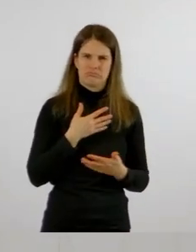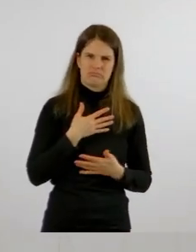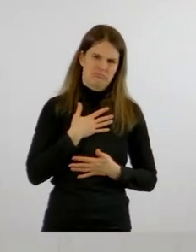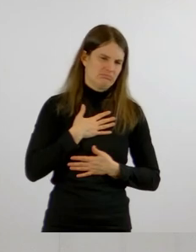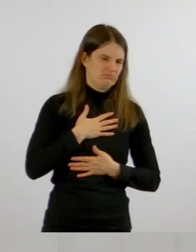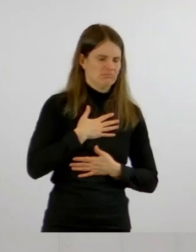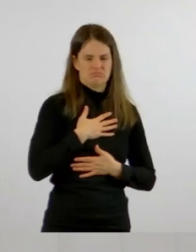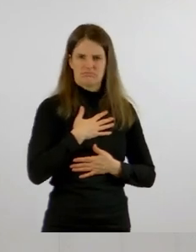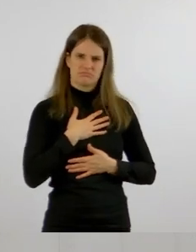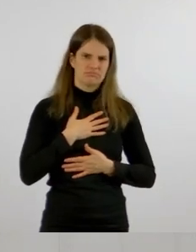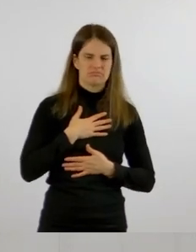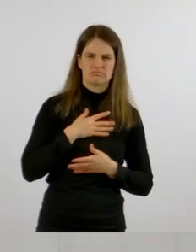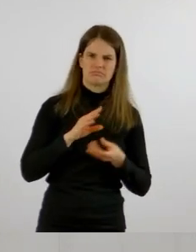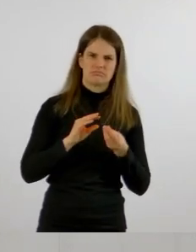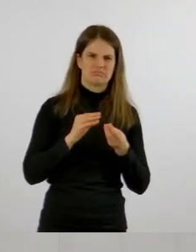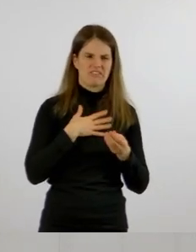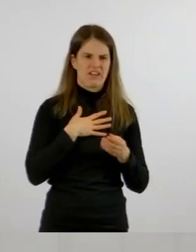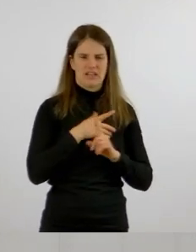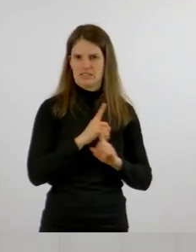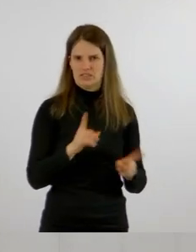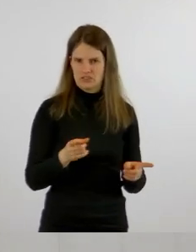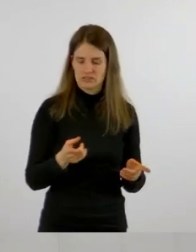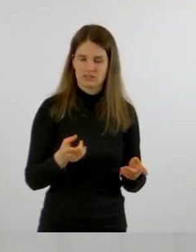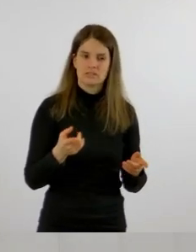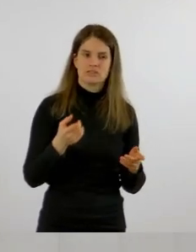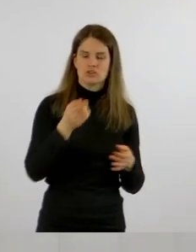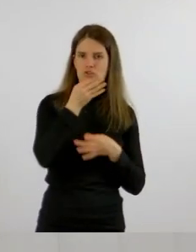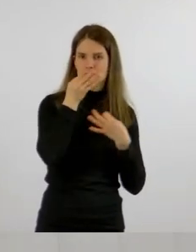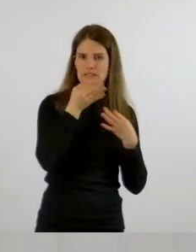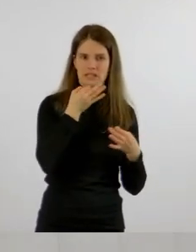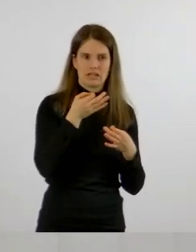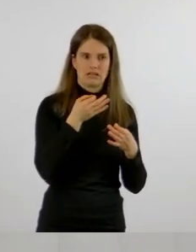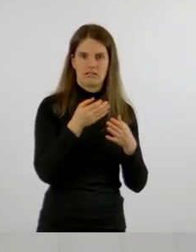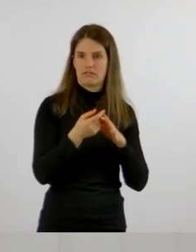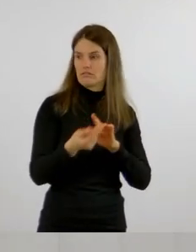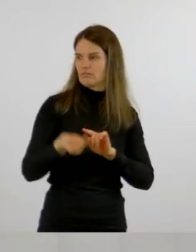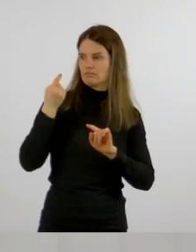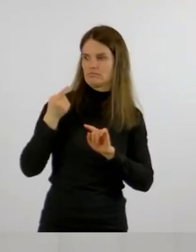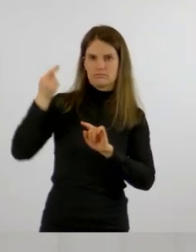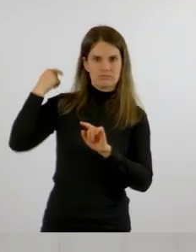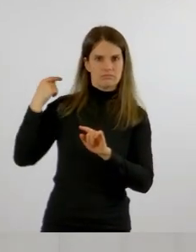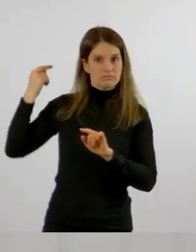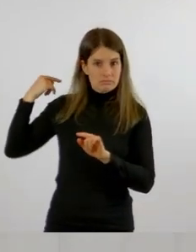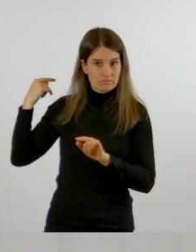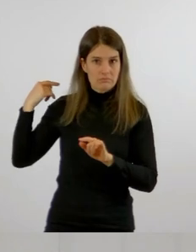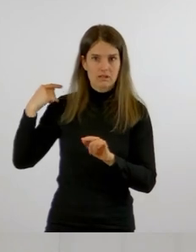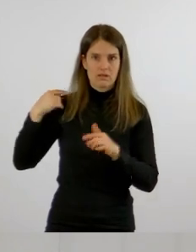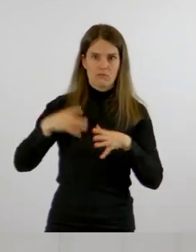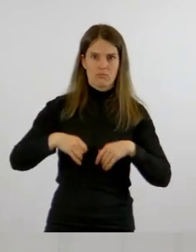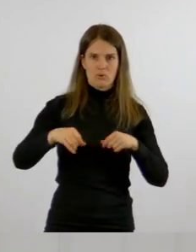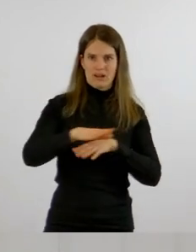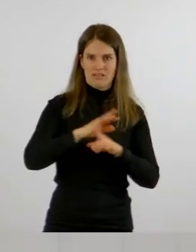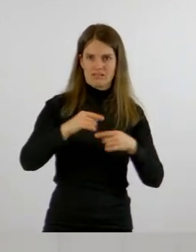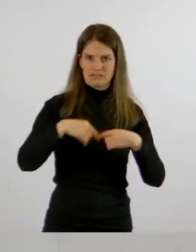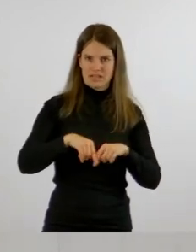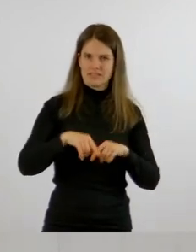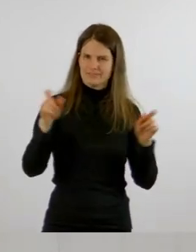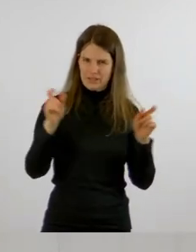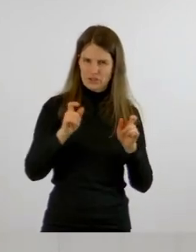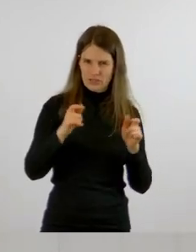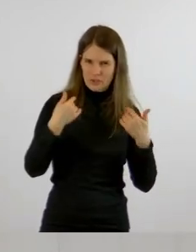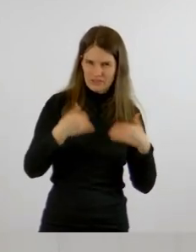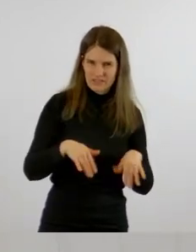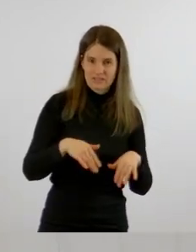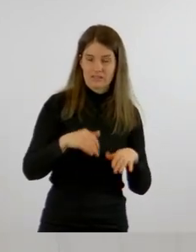problematisch angesichts des Umstandes, dass ja in den zurückliegenden Veranstaltungen, hier im Burgenlandkreis stattgefunden haben,